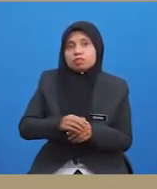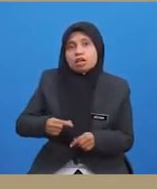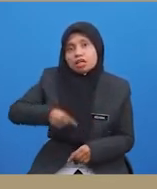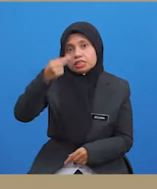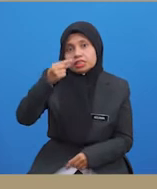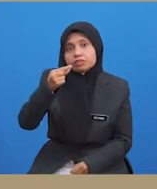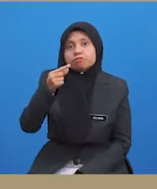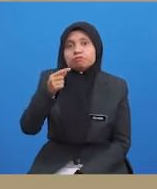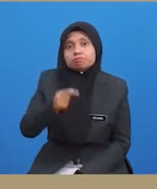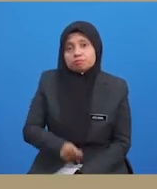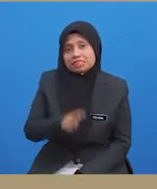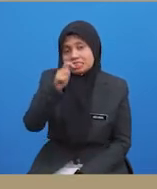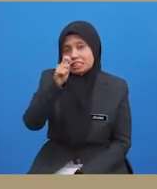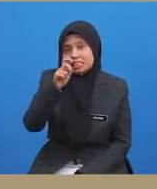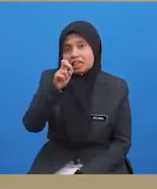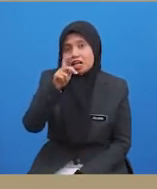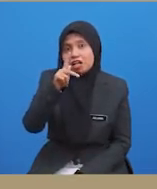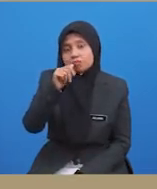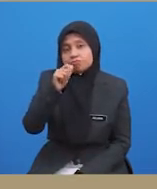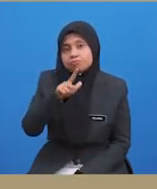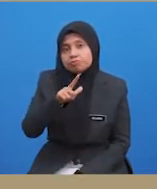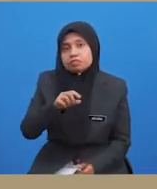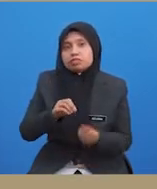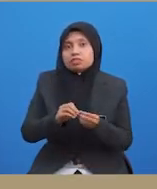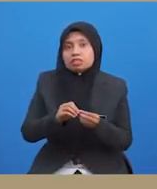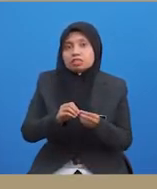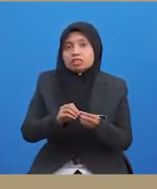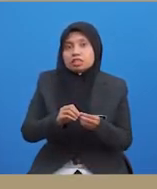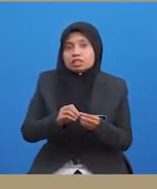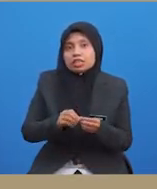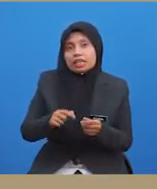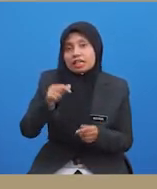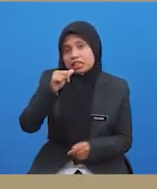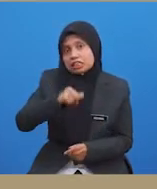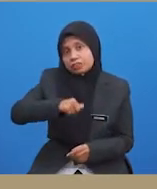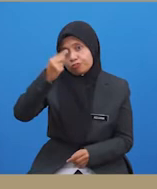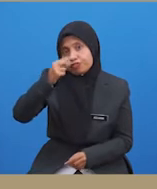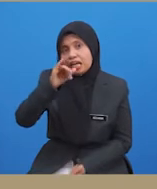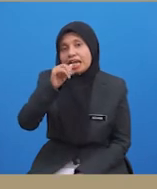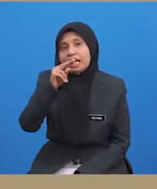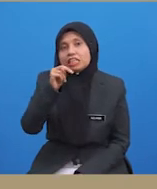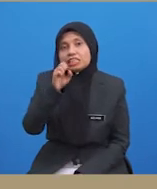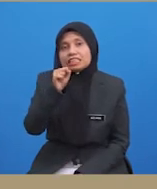keagresifan ketara. Dan yang ketiga, keagresifan instrumental.